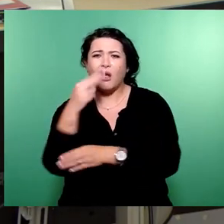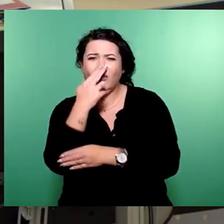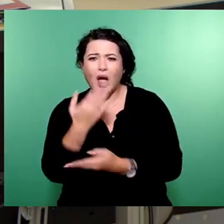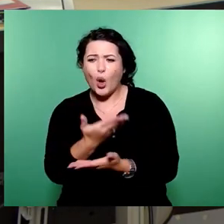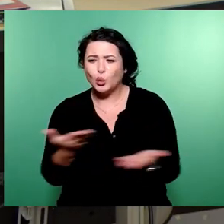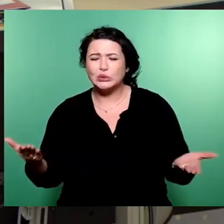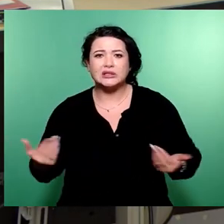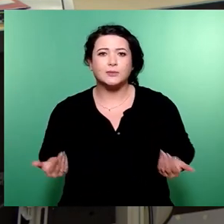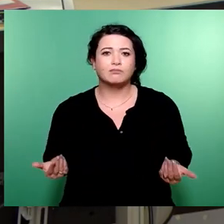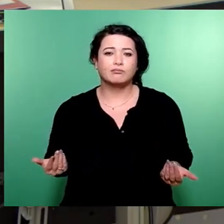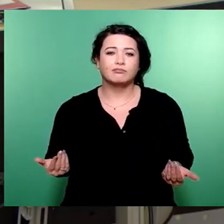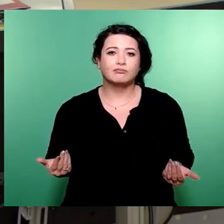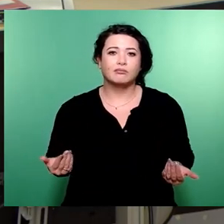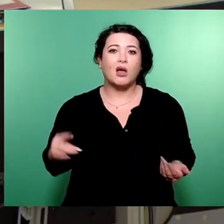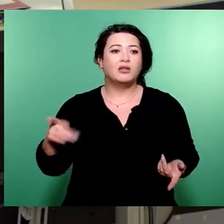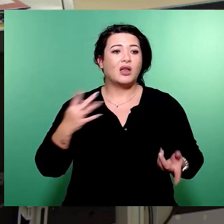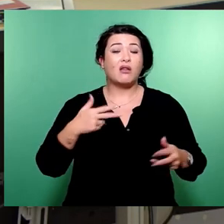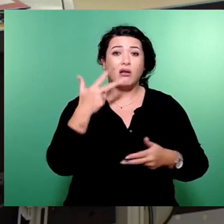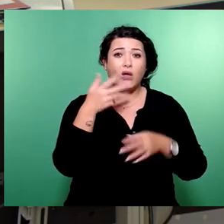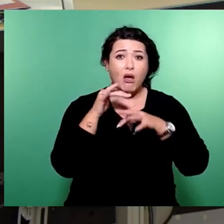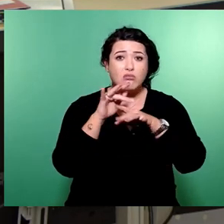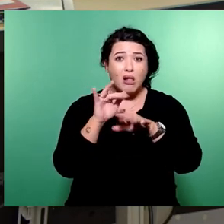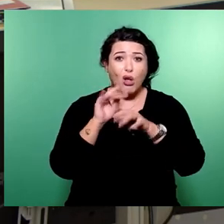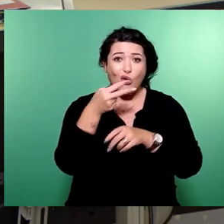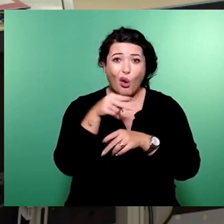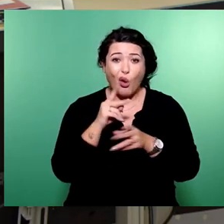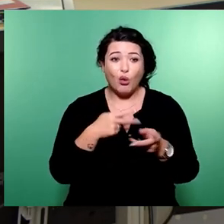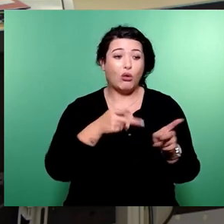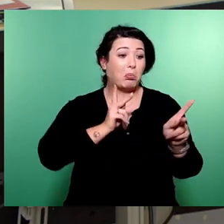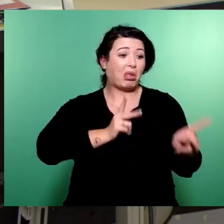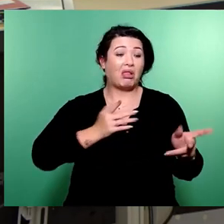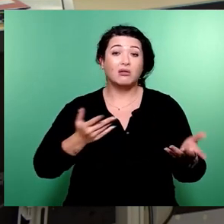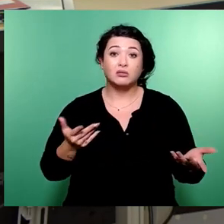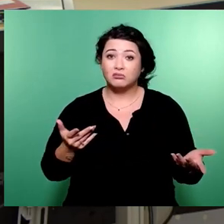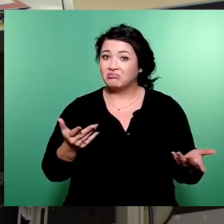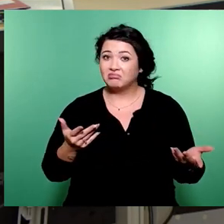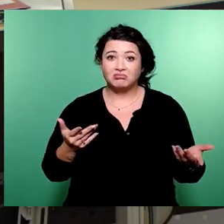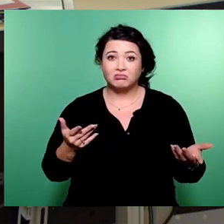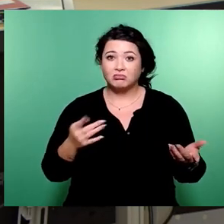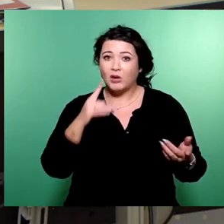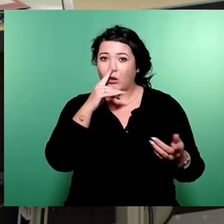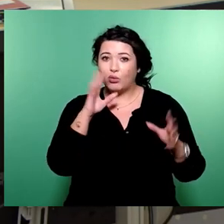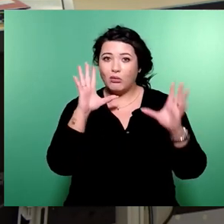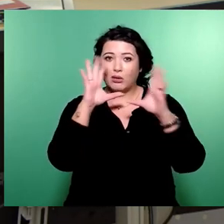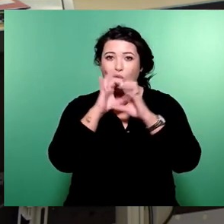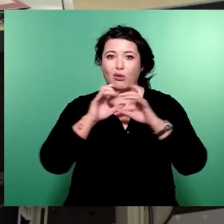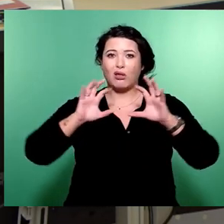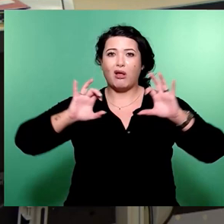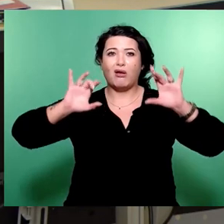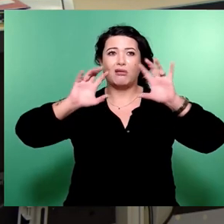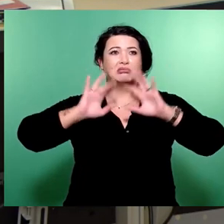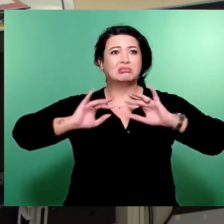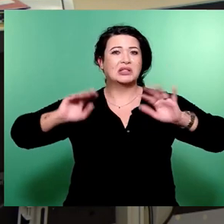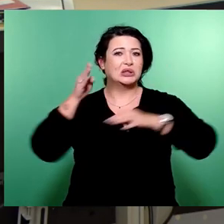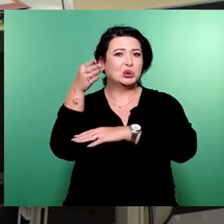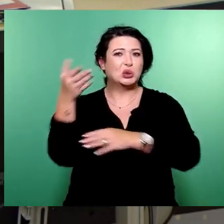da sehe ich natürlich nicht die drei Millionen liegen, da sehe ich erst mal dunkle Wolken auf uns zukommen. Aber sei es